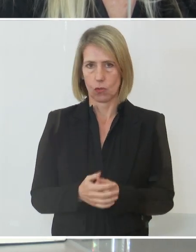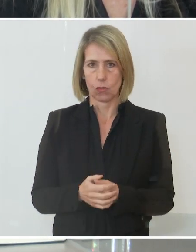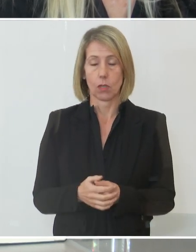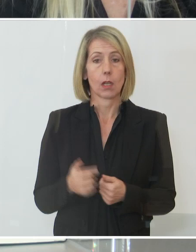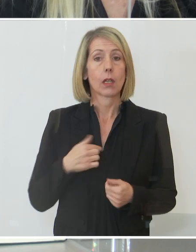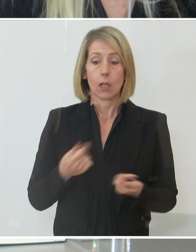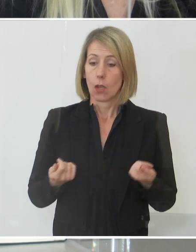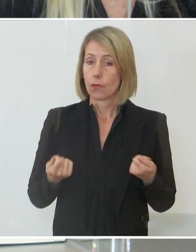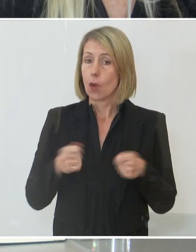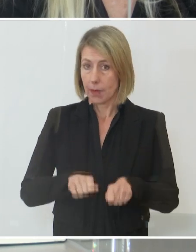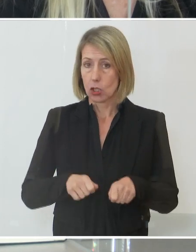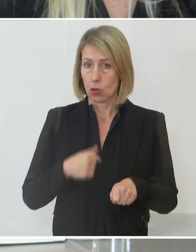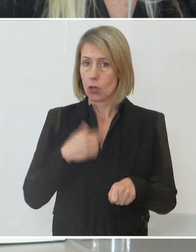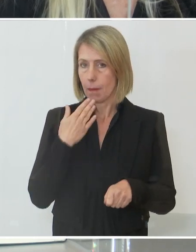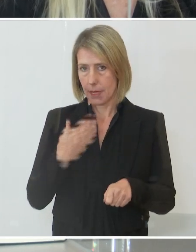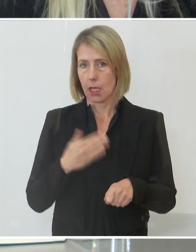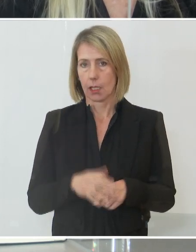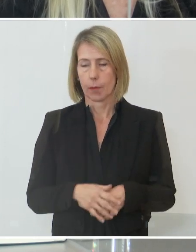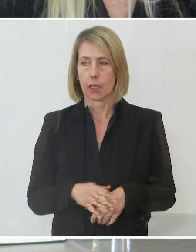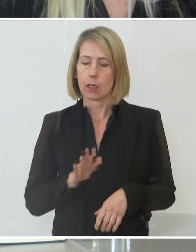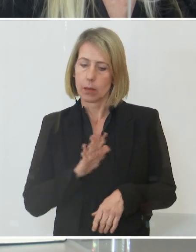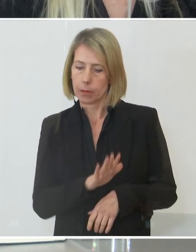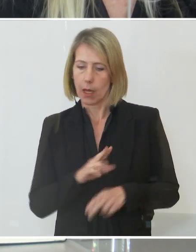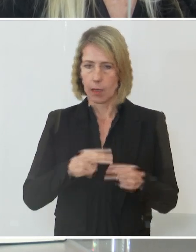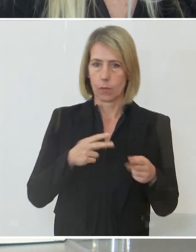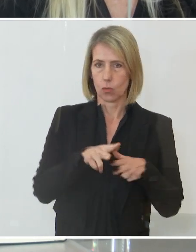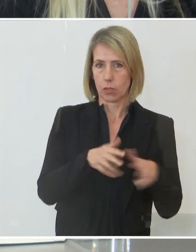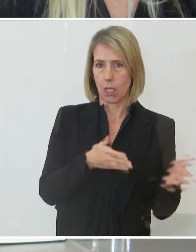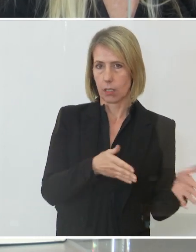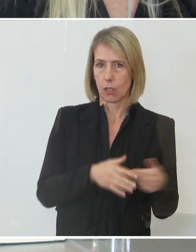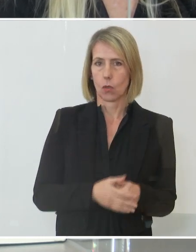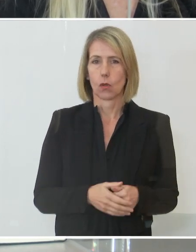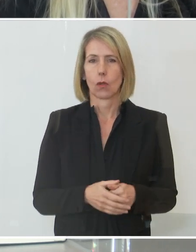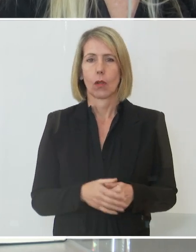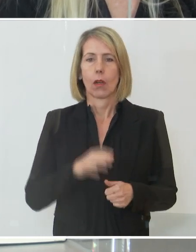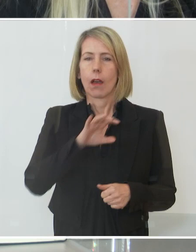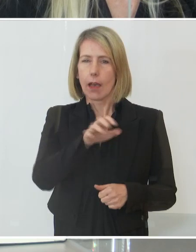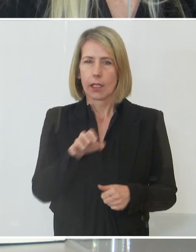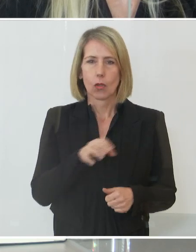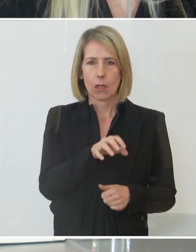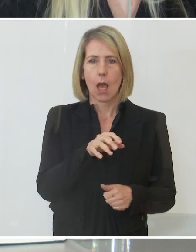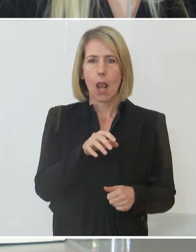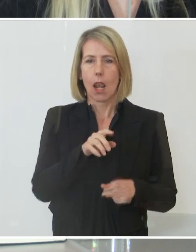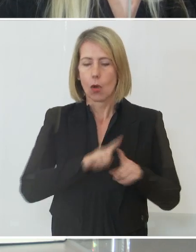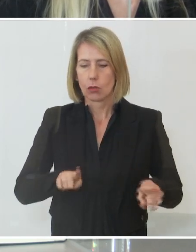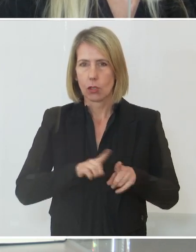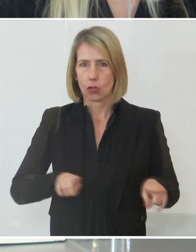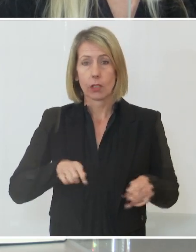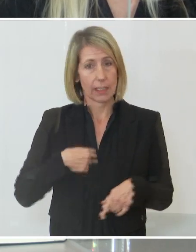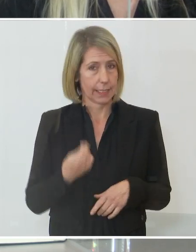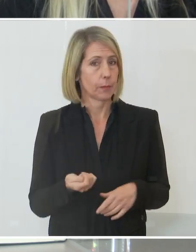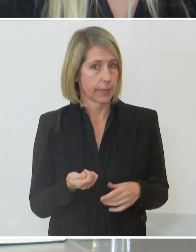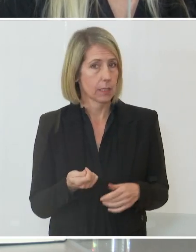für diesen Beschluss. Bei der Bundesregierung, es wird regionale Unterschiede geben, weil es unterschied